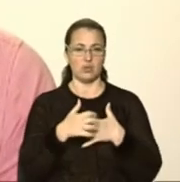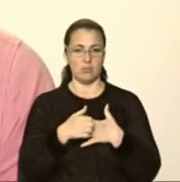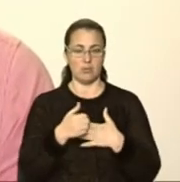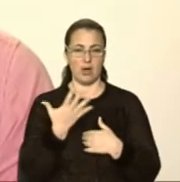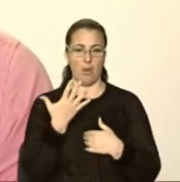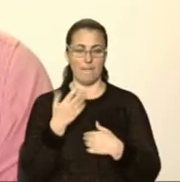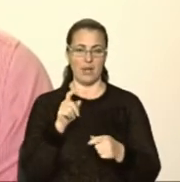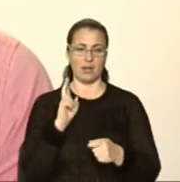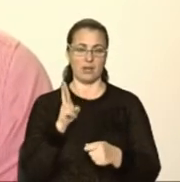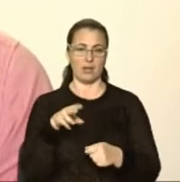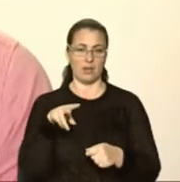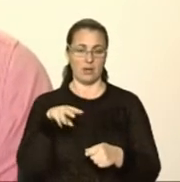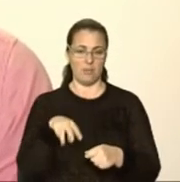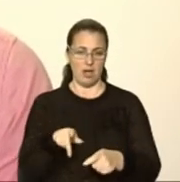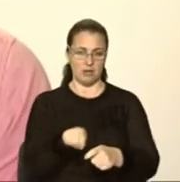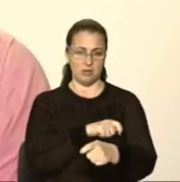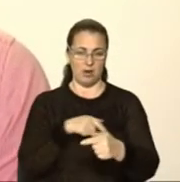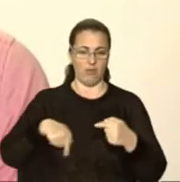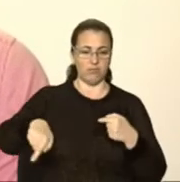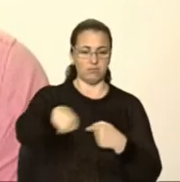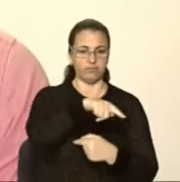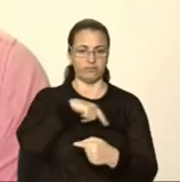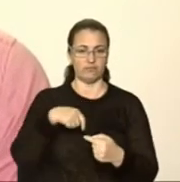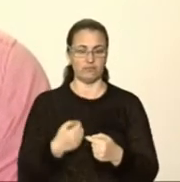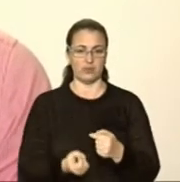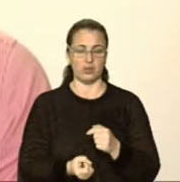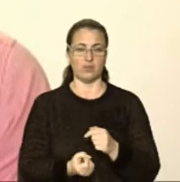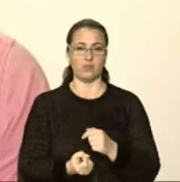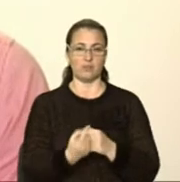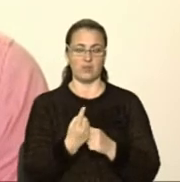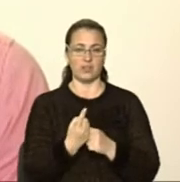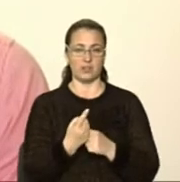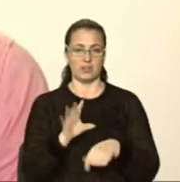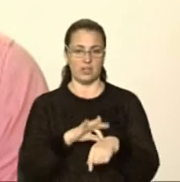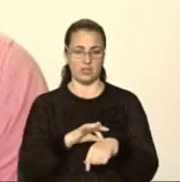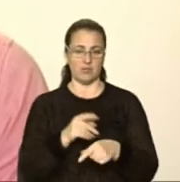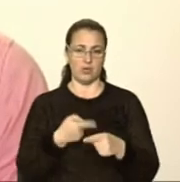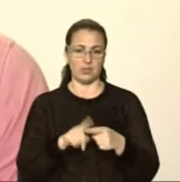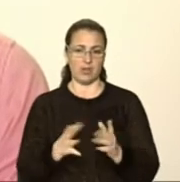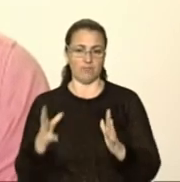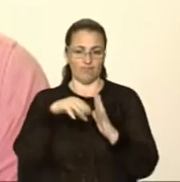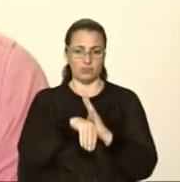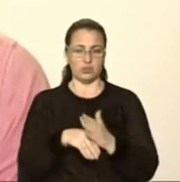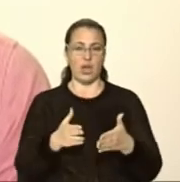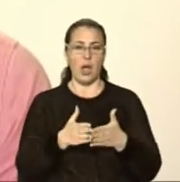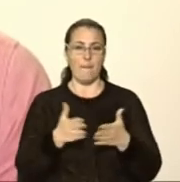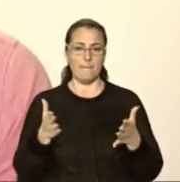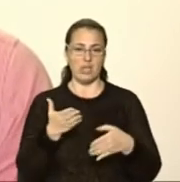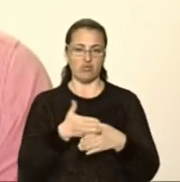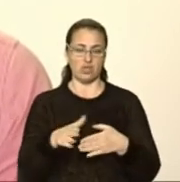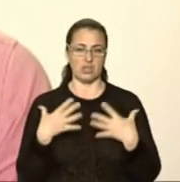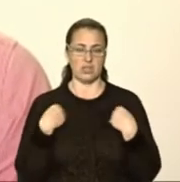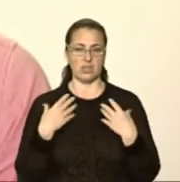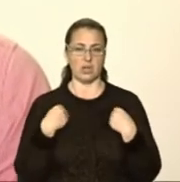від вогнища захворювання. Ця 5-кілометрова зона практично включає більшу частину Львова